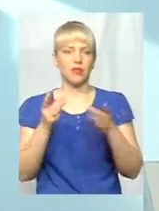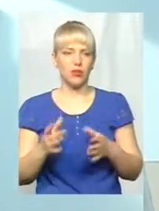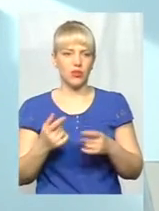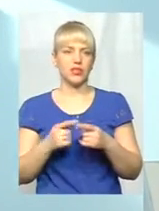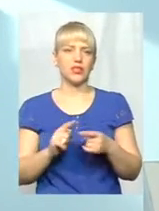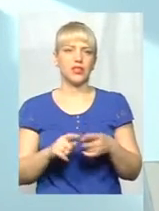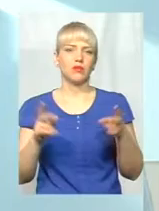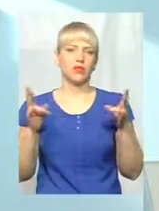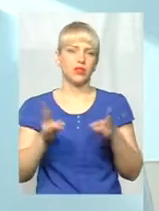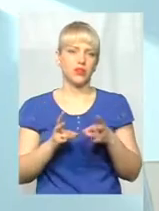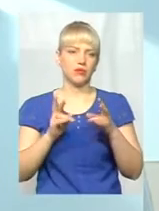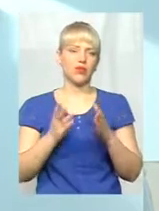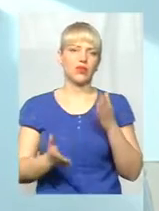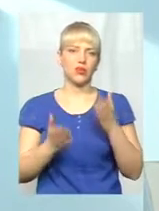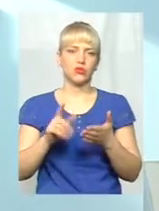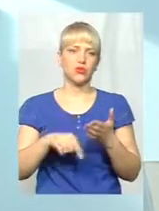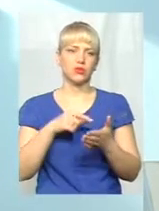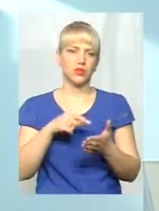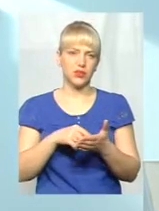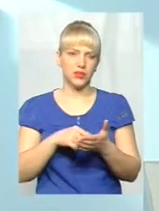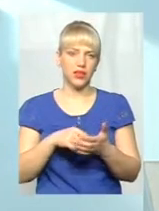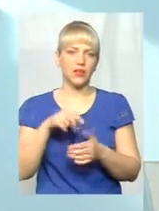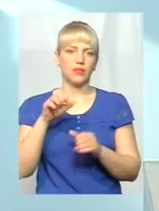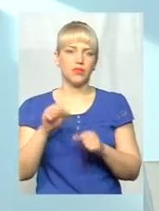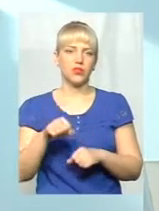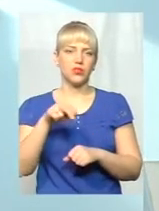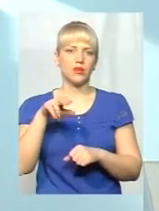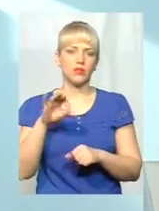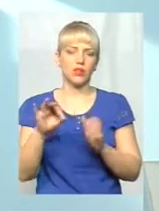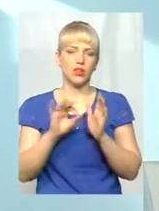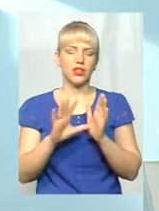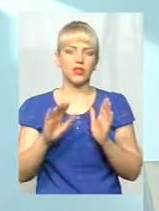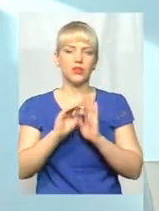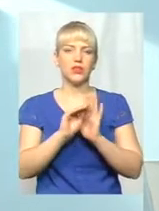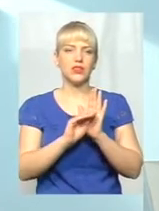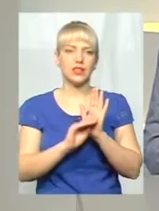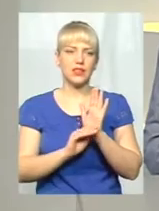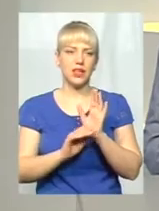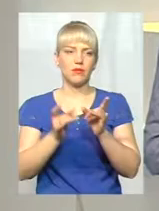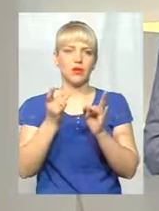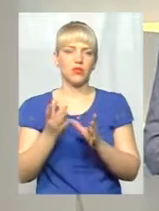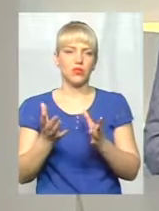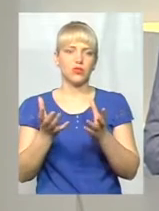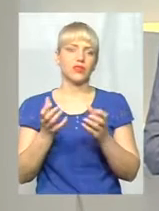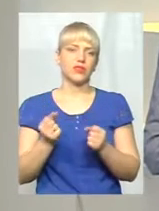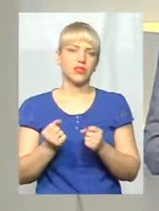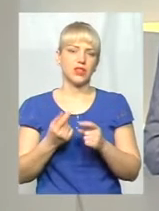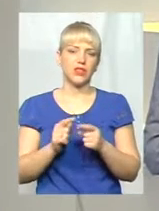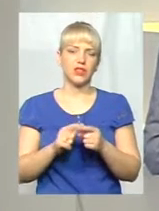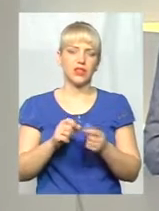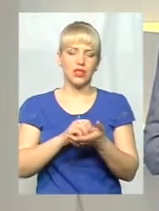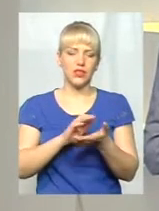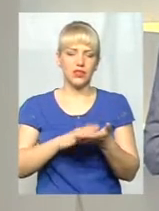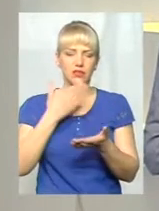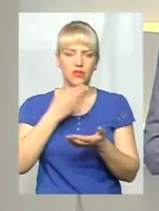потрібно, якщо в місті можна по електронній системі просто взяти дані свого паспорта